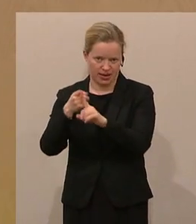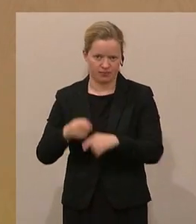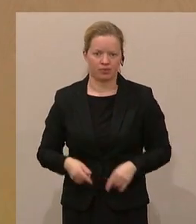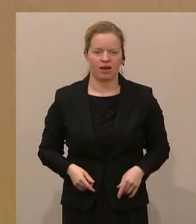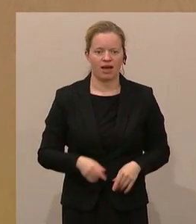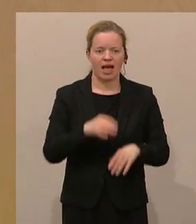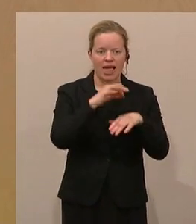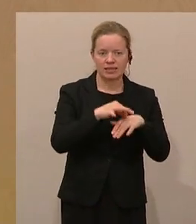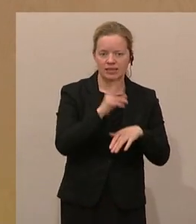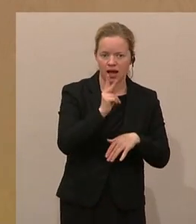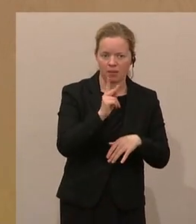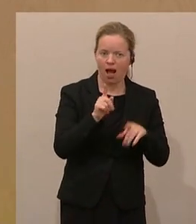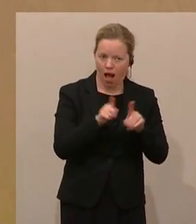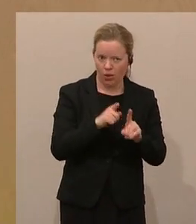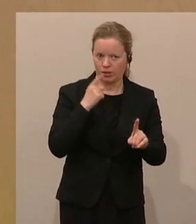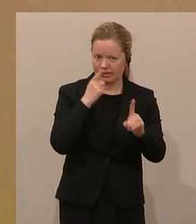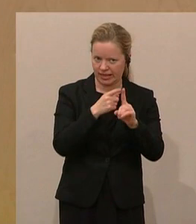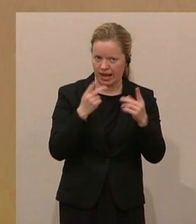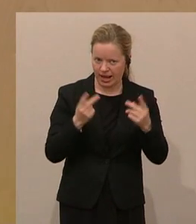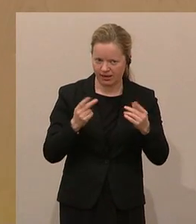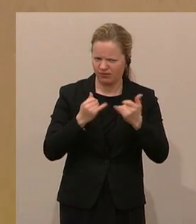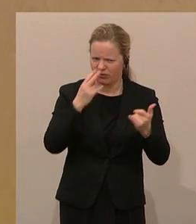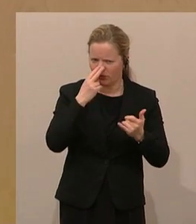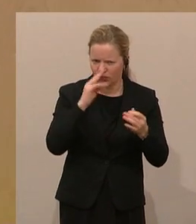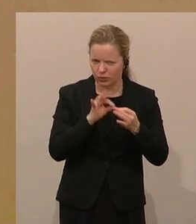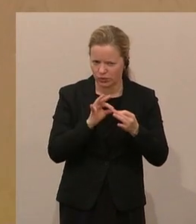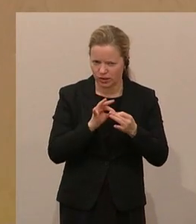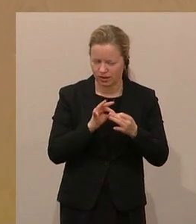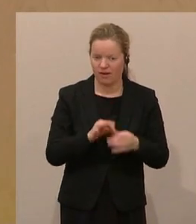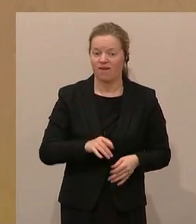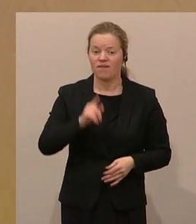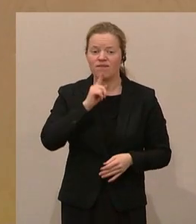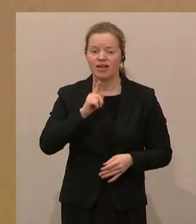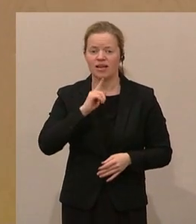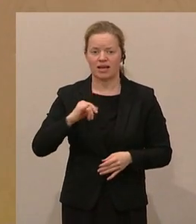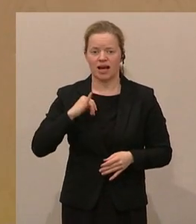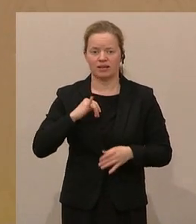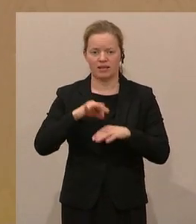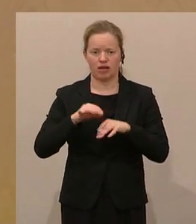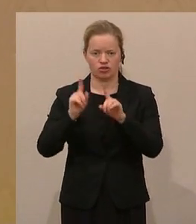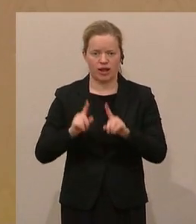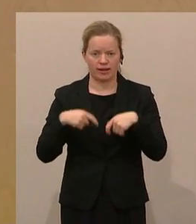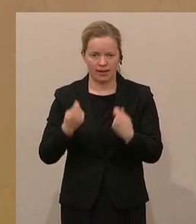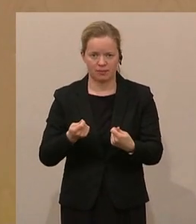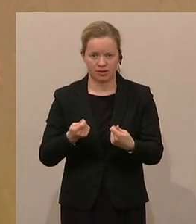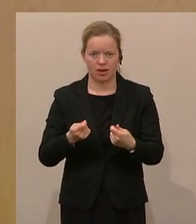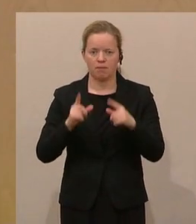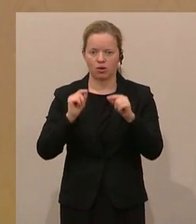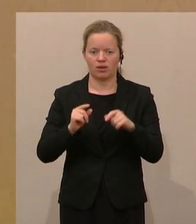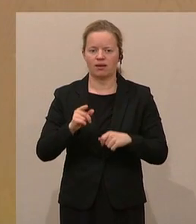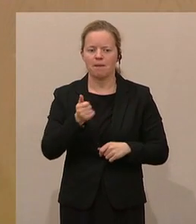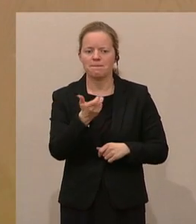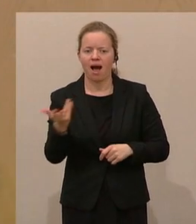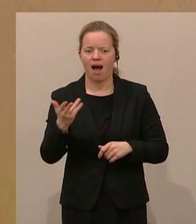Wie funktioniert das auf der Seite? Wenn es wenig Kassenarztstellen gibt, dann haben die Kassenärzte, die es gibt, immer die Hütte voll.